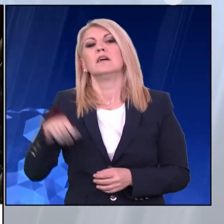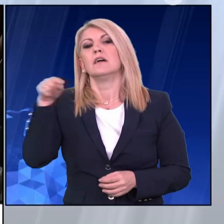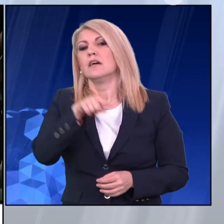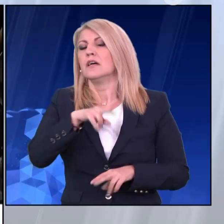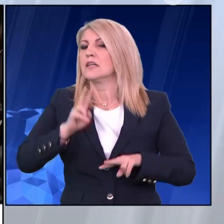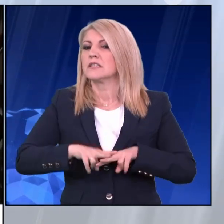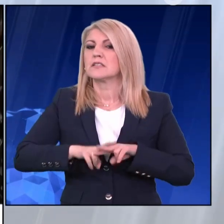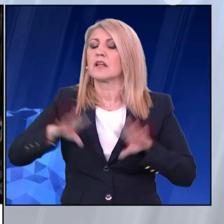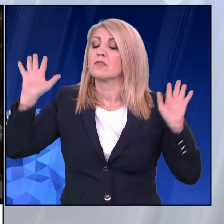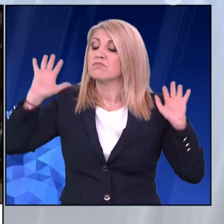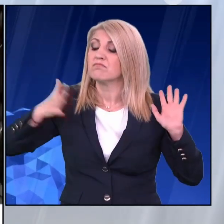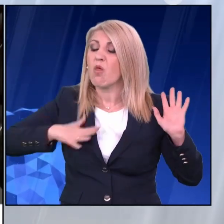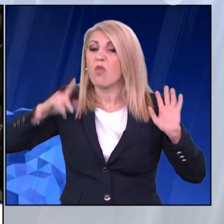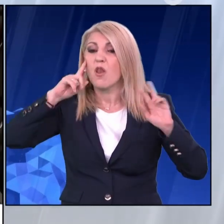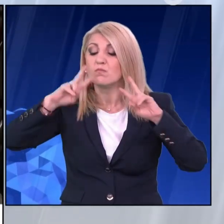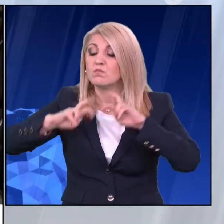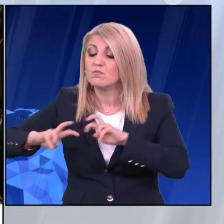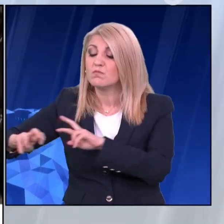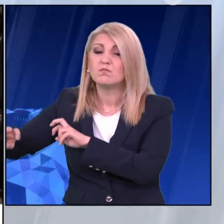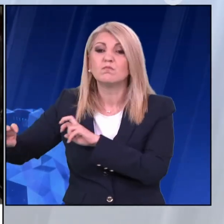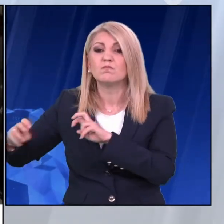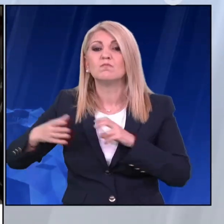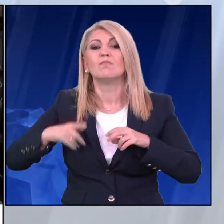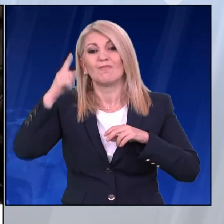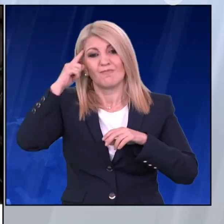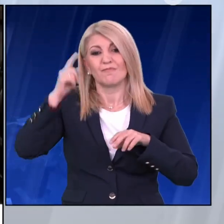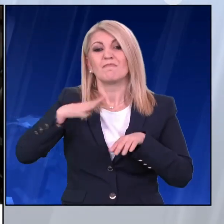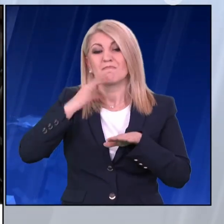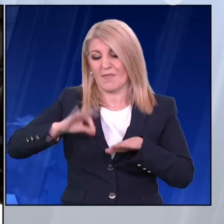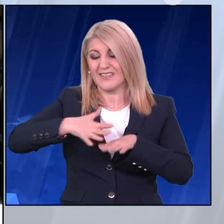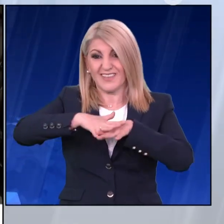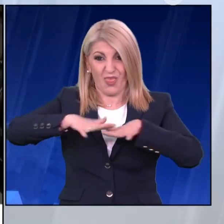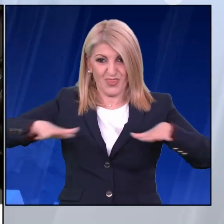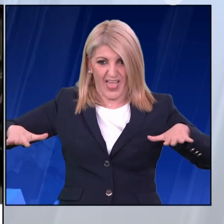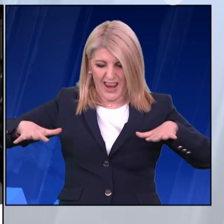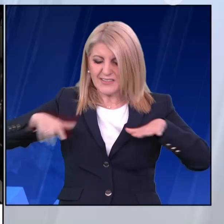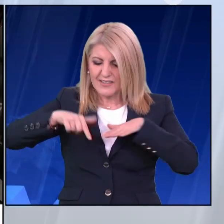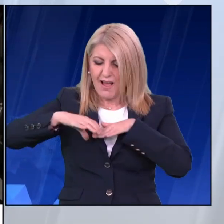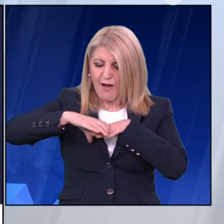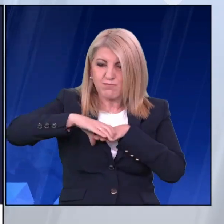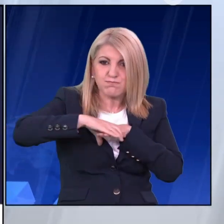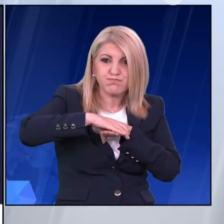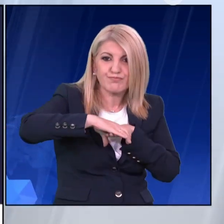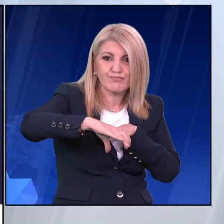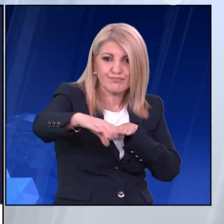πως θέλει να ελέγξει ακόμα και την κατασκευή της πλωτής προβλήτας που θα φτιαχτεί στις ακτές της Γάζας για την υποδοχή του πλοίου.